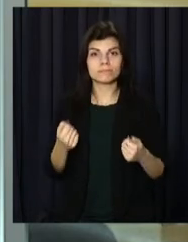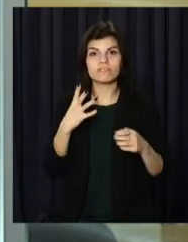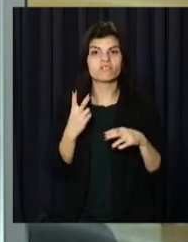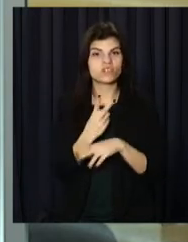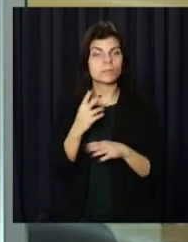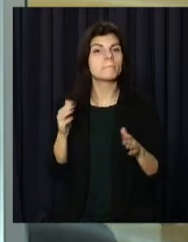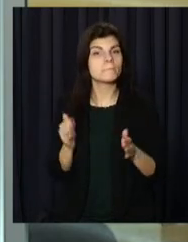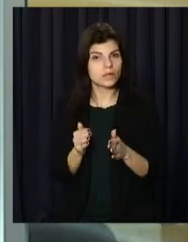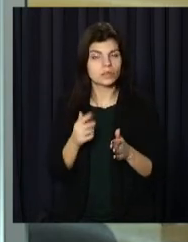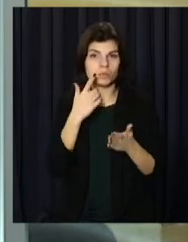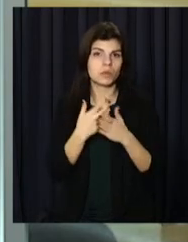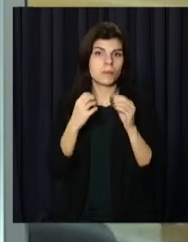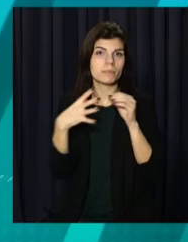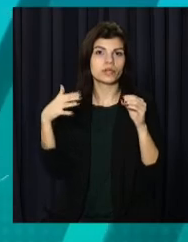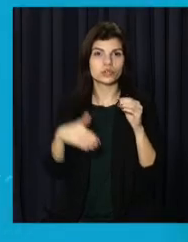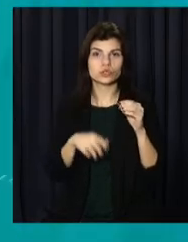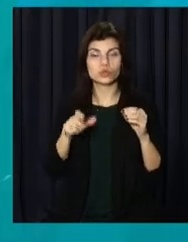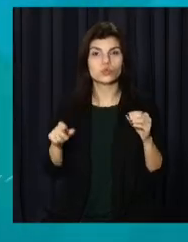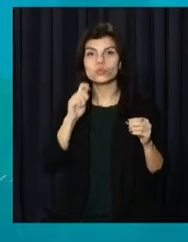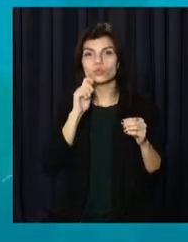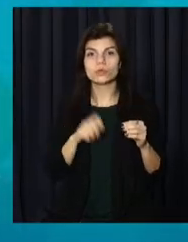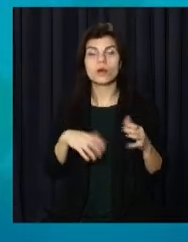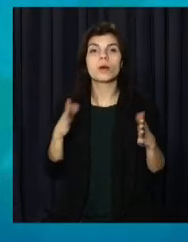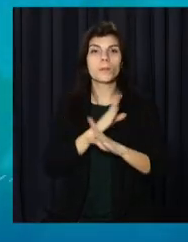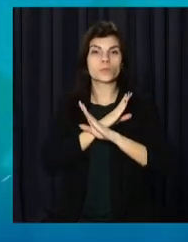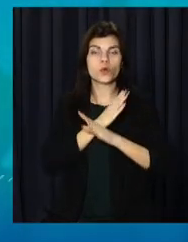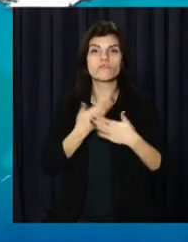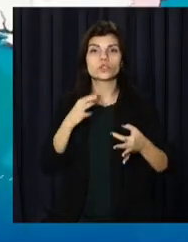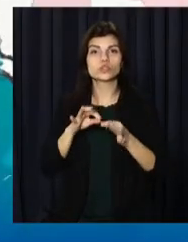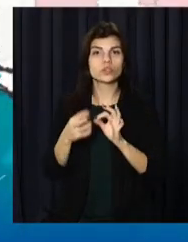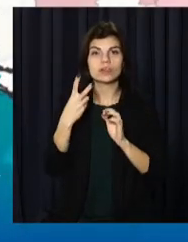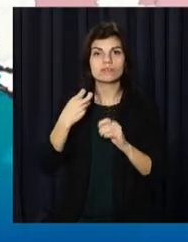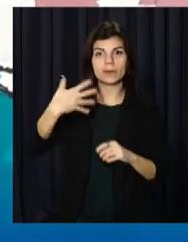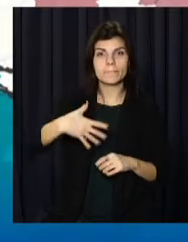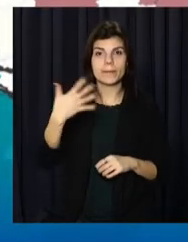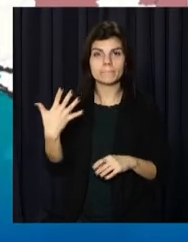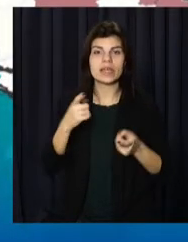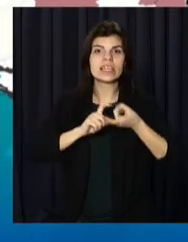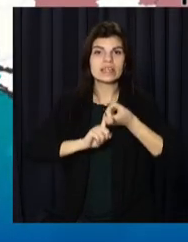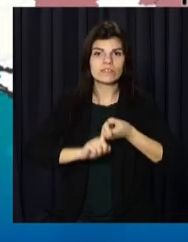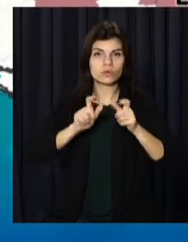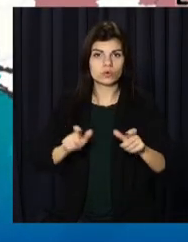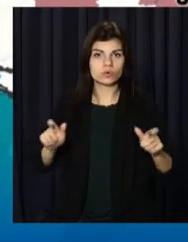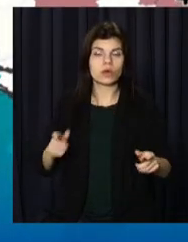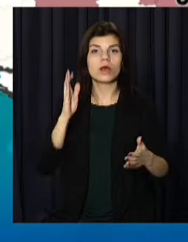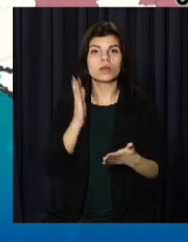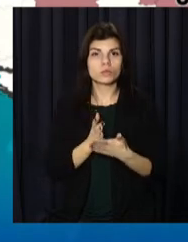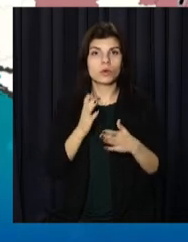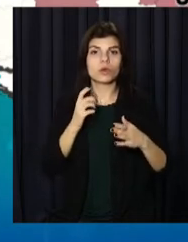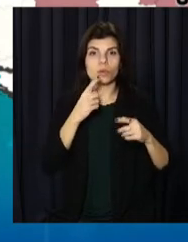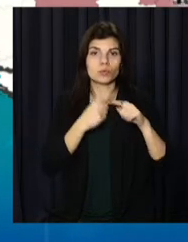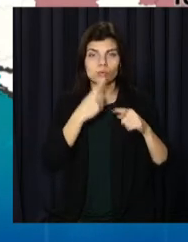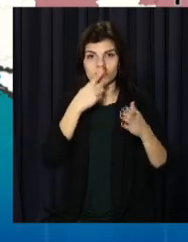вдвічі менше – понад 15 тисяч українців. Померли від ускладнень 255 інфікованих. І маємо плюс